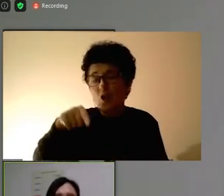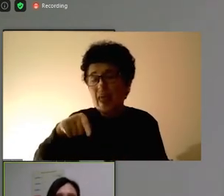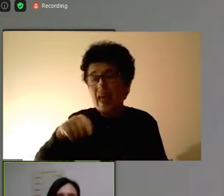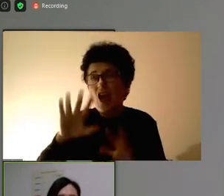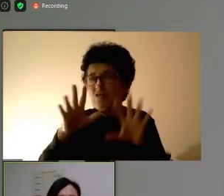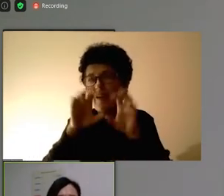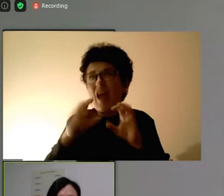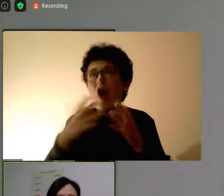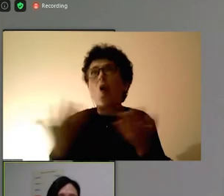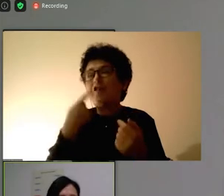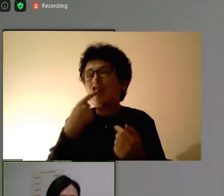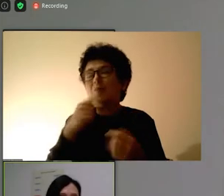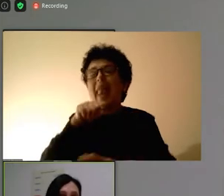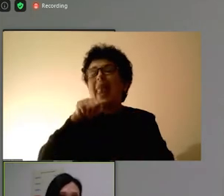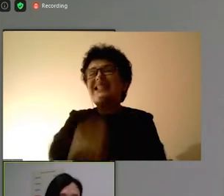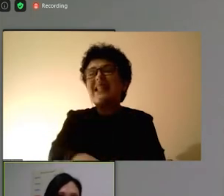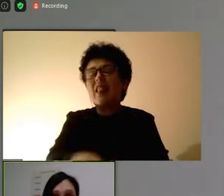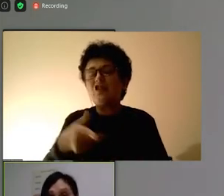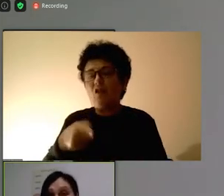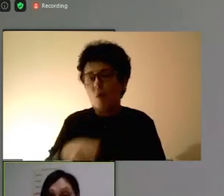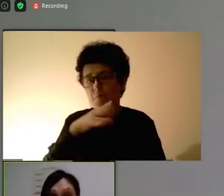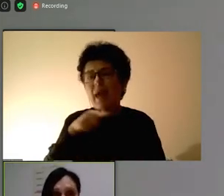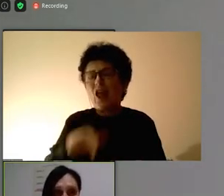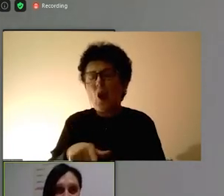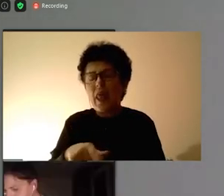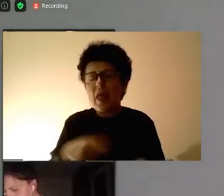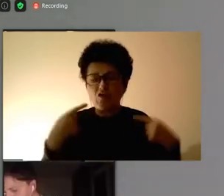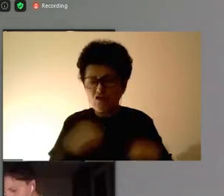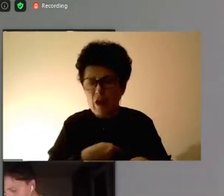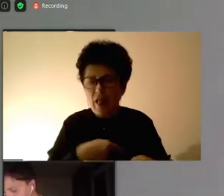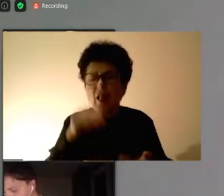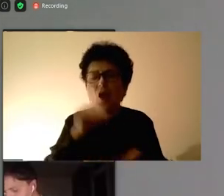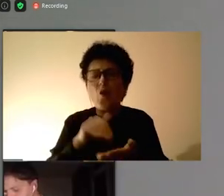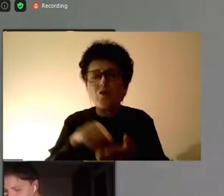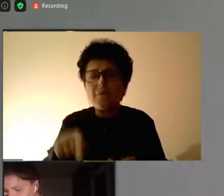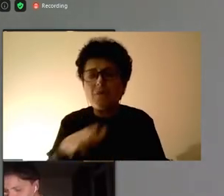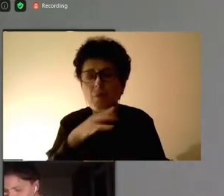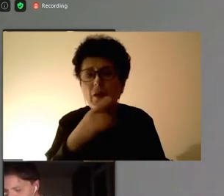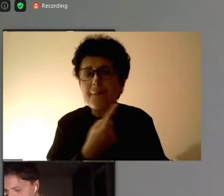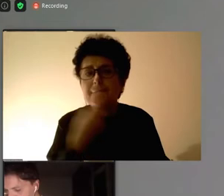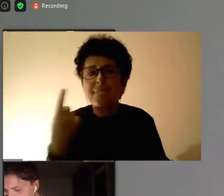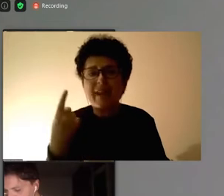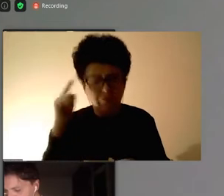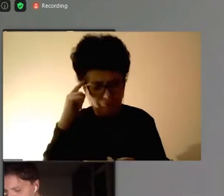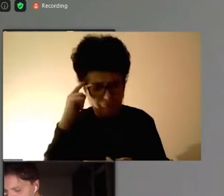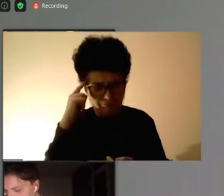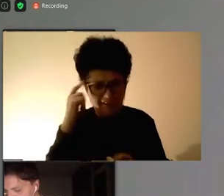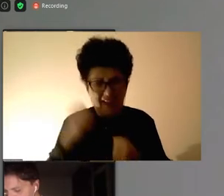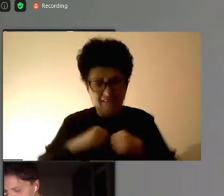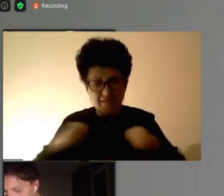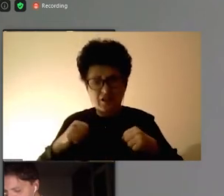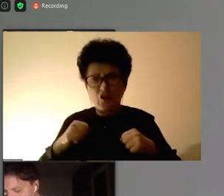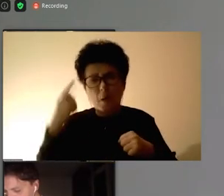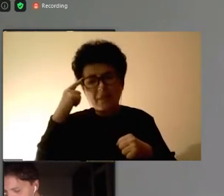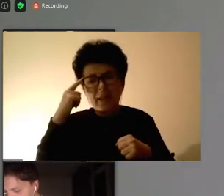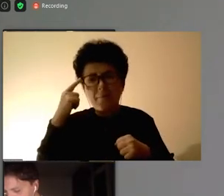спомнеме населство, во нашата средина за жал се уште прво што се помислово е физичкото населство, односно оно